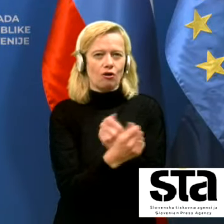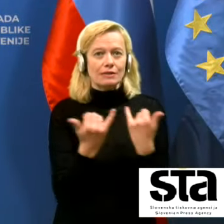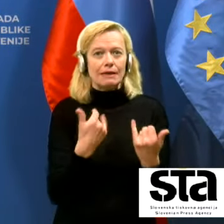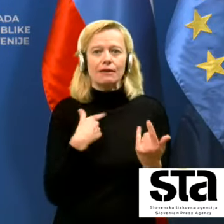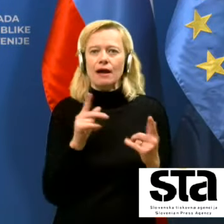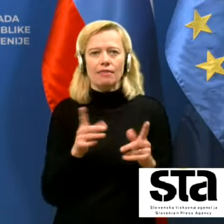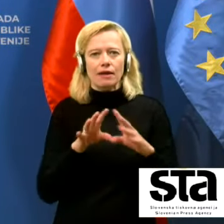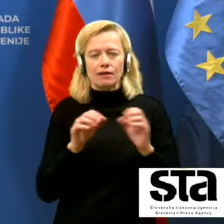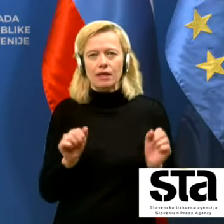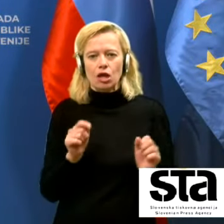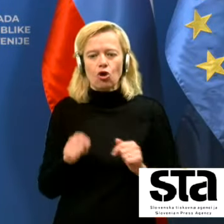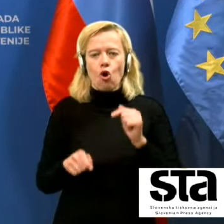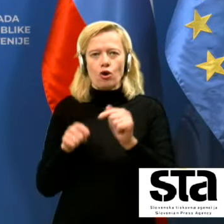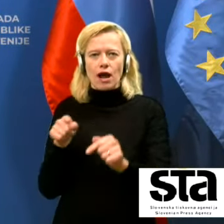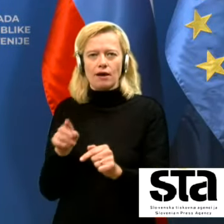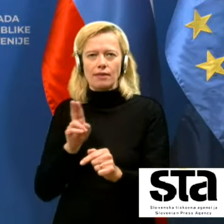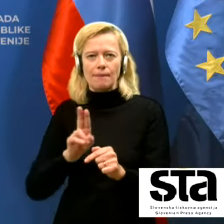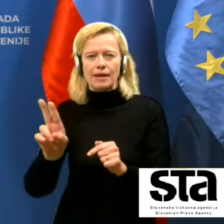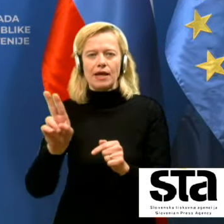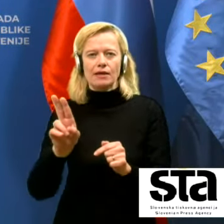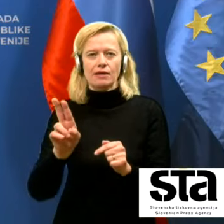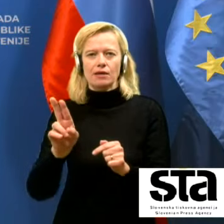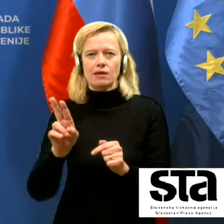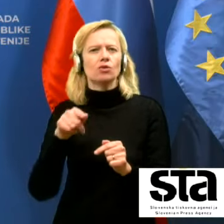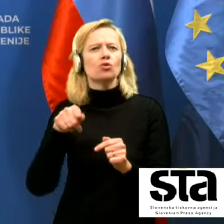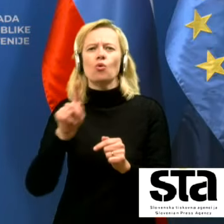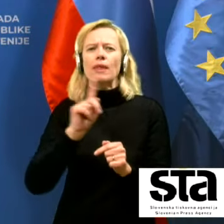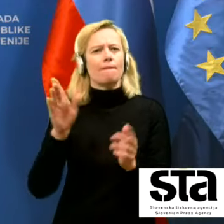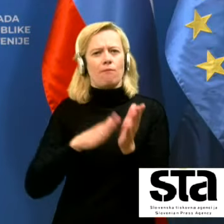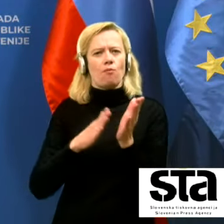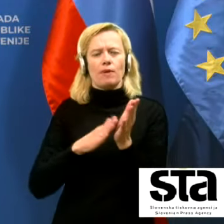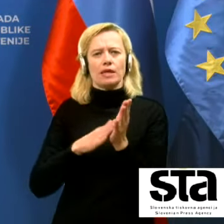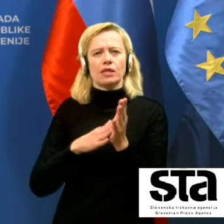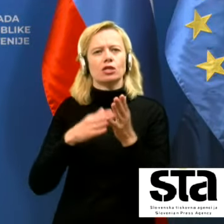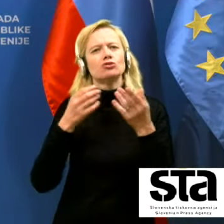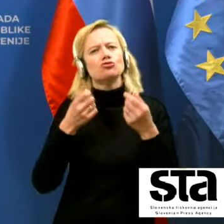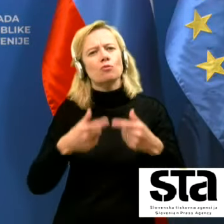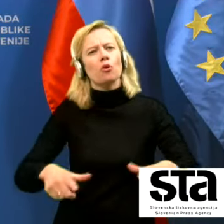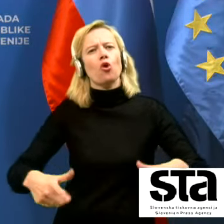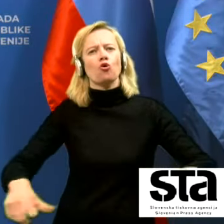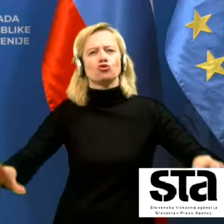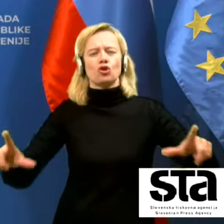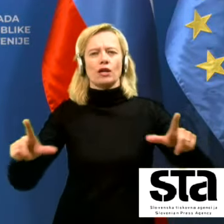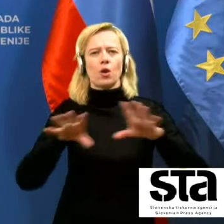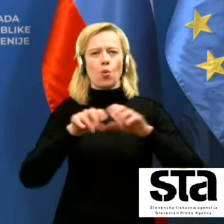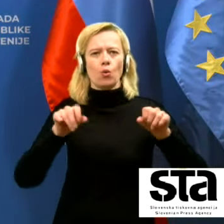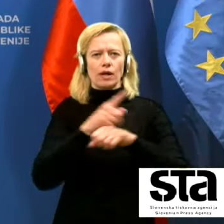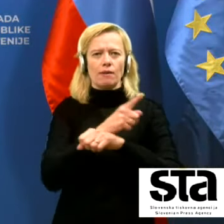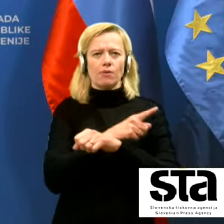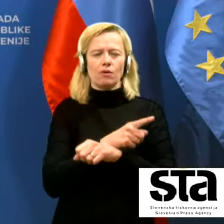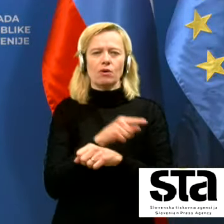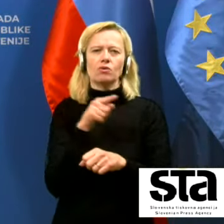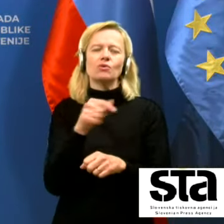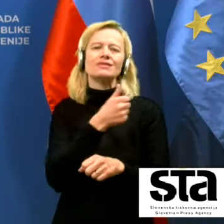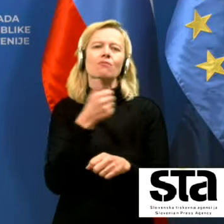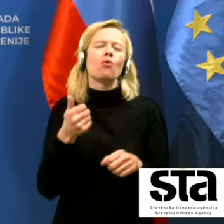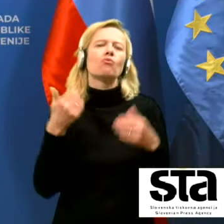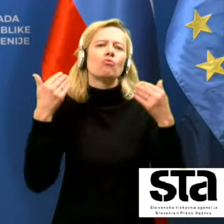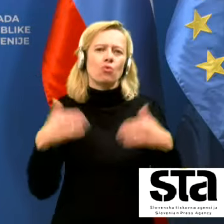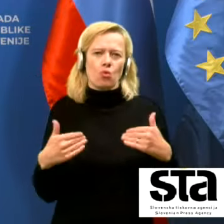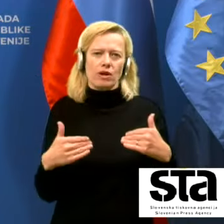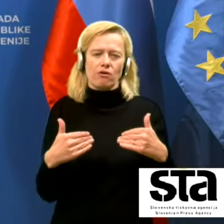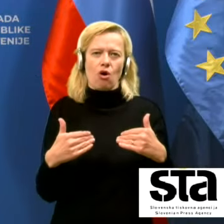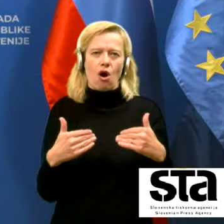bistvu, če gledam, ne pomeni sproščanja ukrepov, pomeni eno nujno prilagoditev glede na